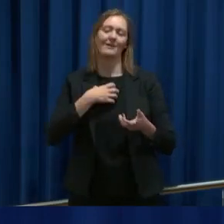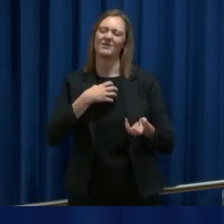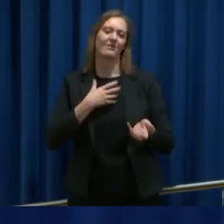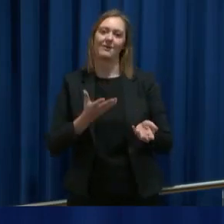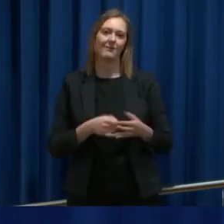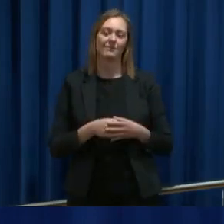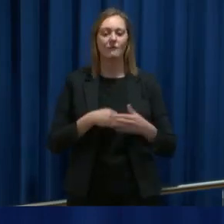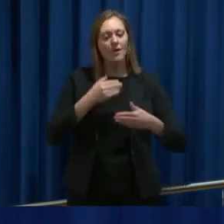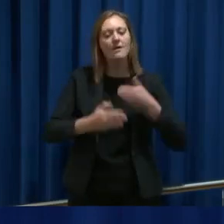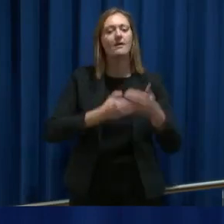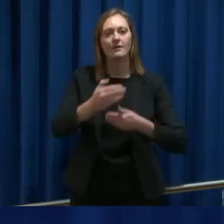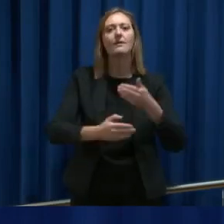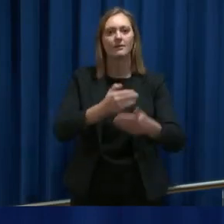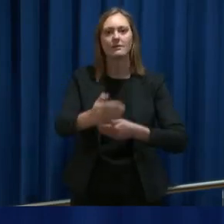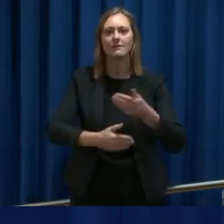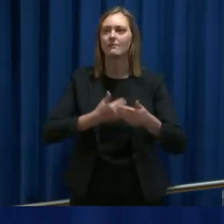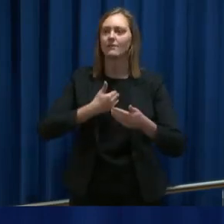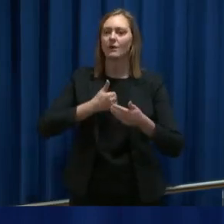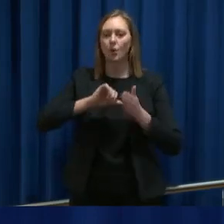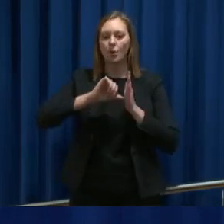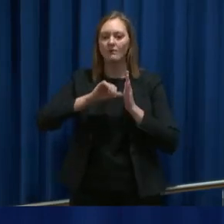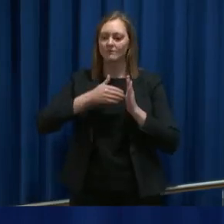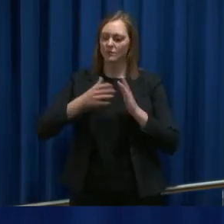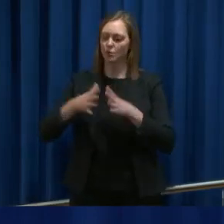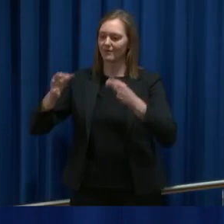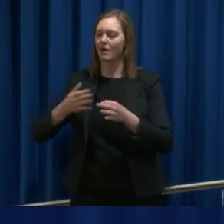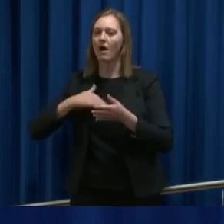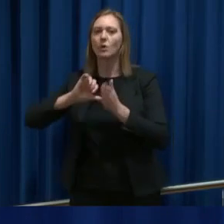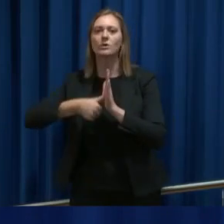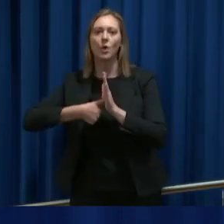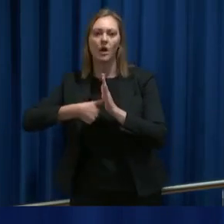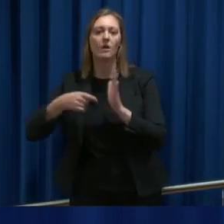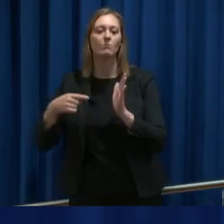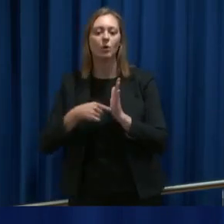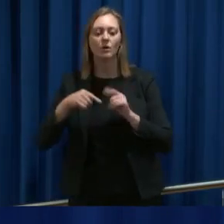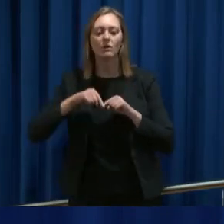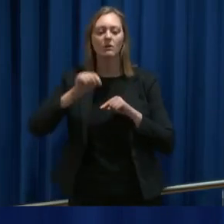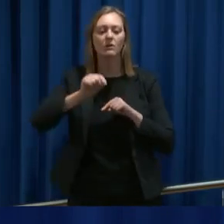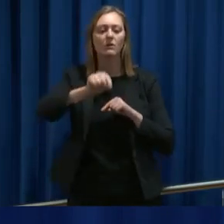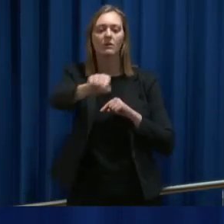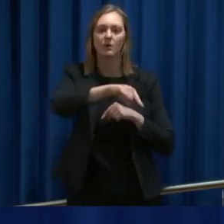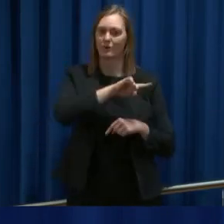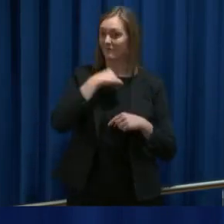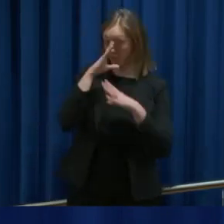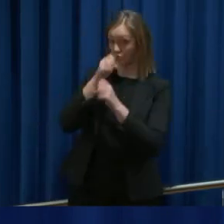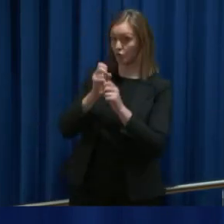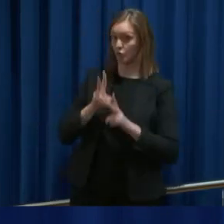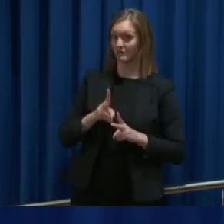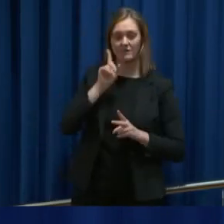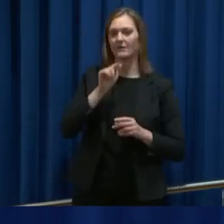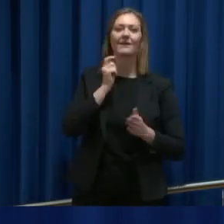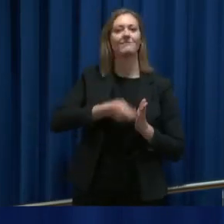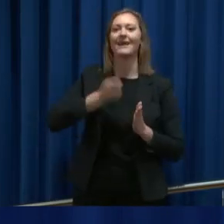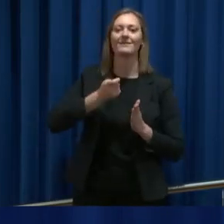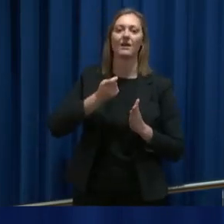for hele veien her så er det jo kontrollpunkt i Stortinget, og det har vi vært opptatt av. Det er ikke sånn at vi nå kan vite forskrifter,